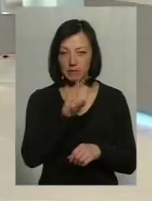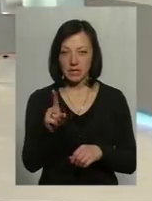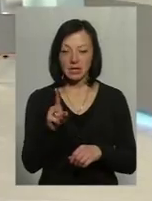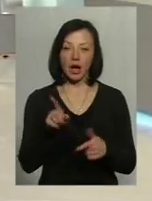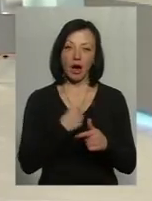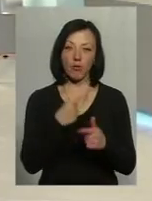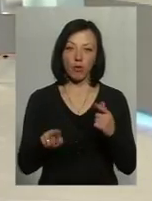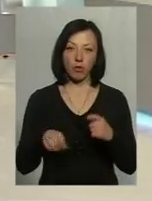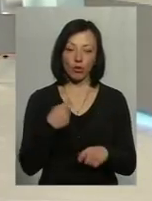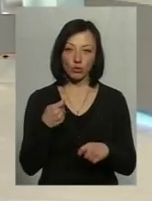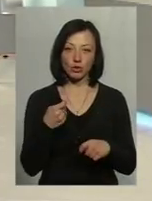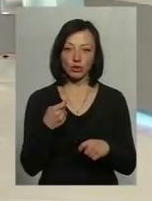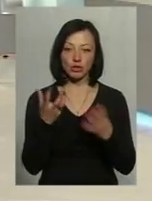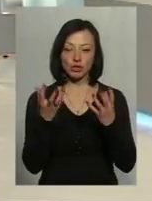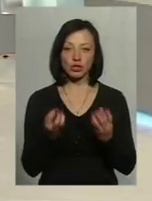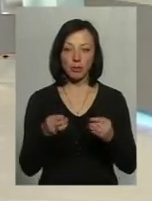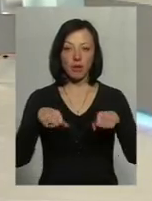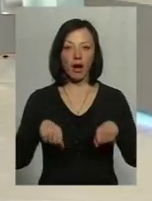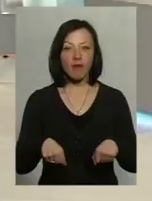або порушеніше при цьому